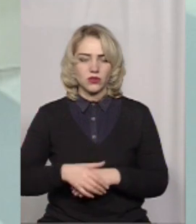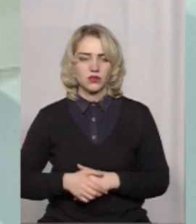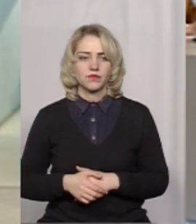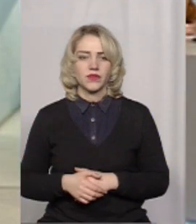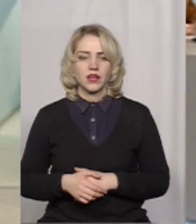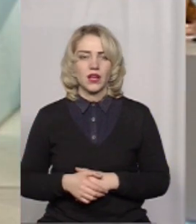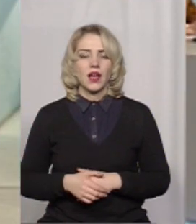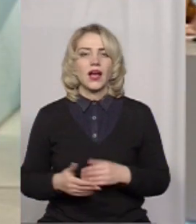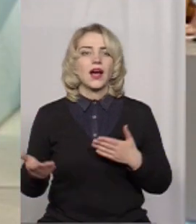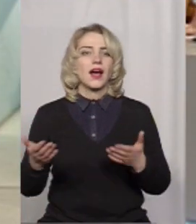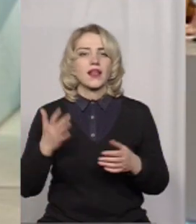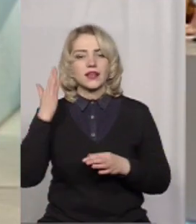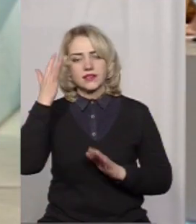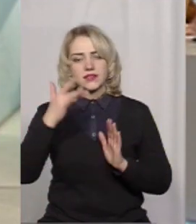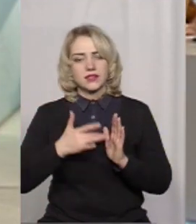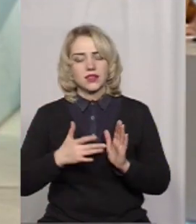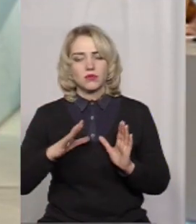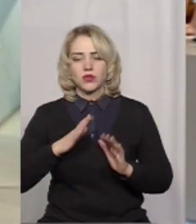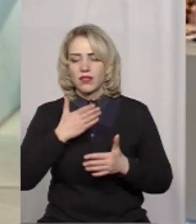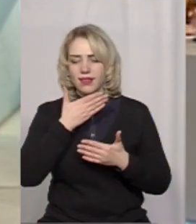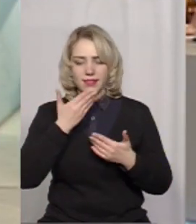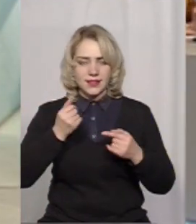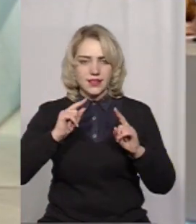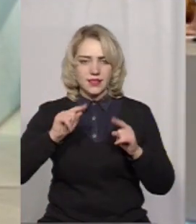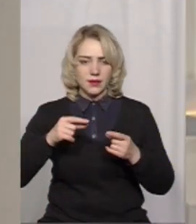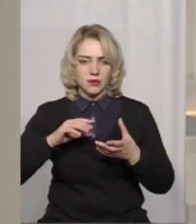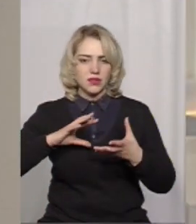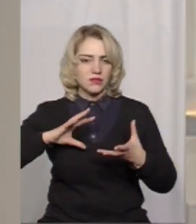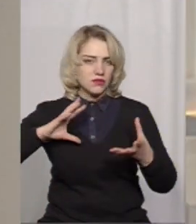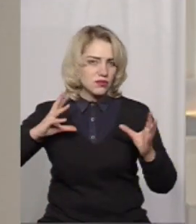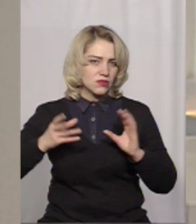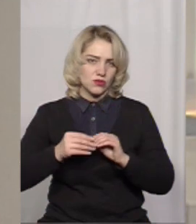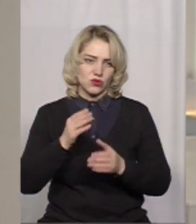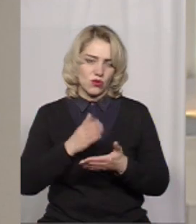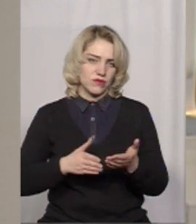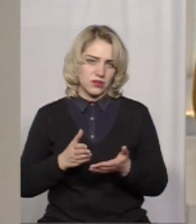А які стіли були незатребуваними зовсім? Чи були взагалі такі?